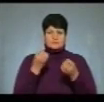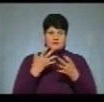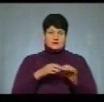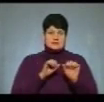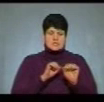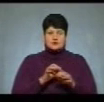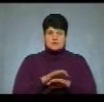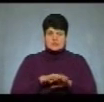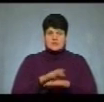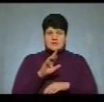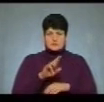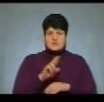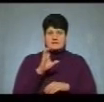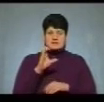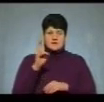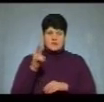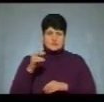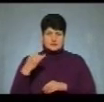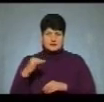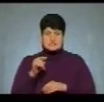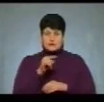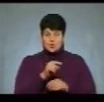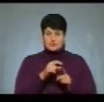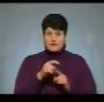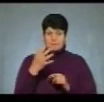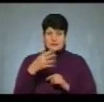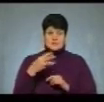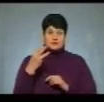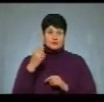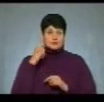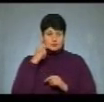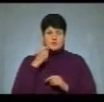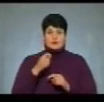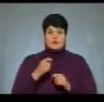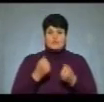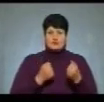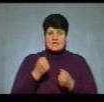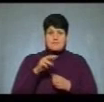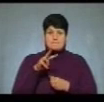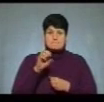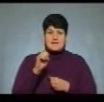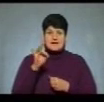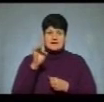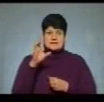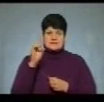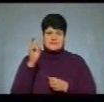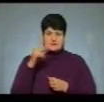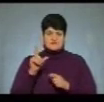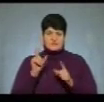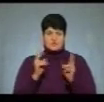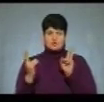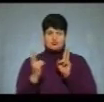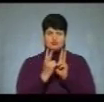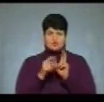населення Ярослав Скалецький. За його словами, 53-річний водій «Мерседеса» виїхав на зустрічну смугу. Наслідок